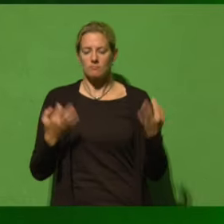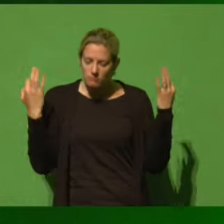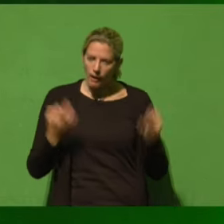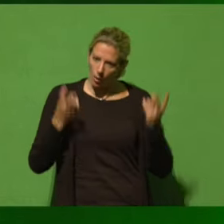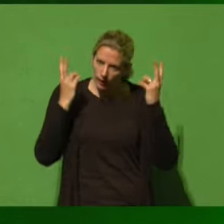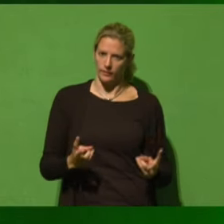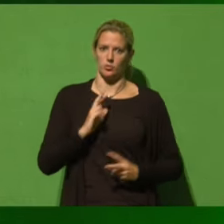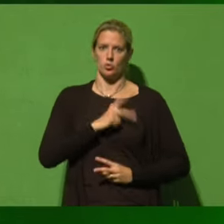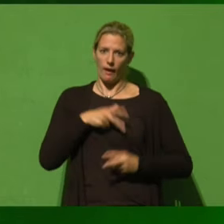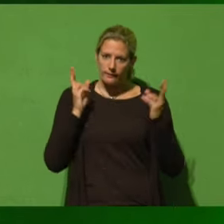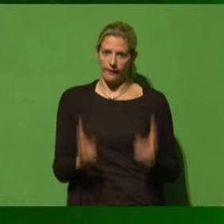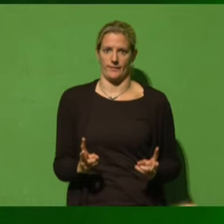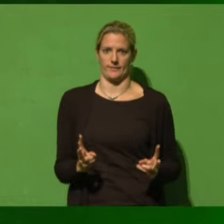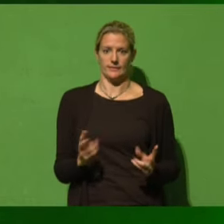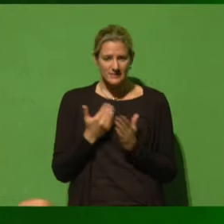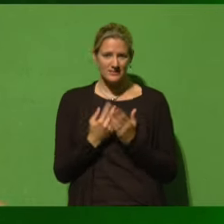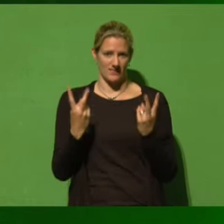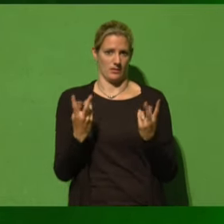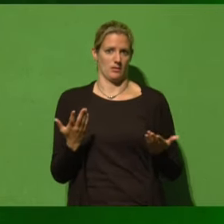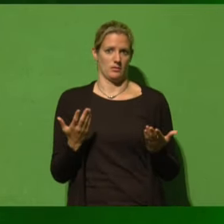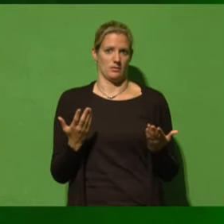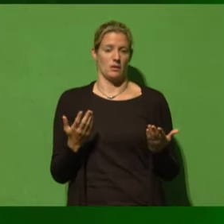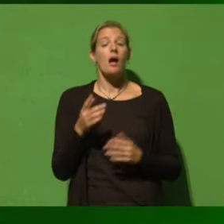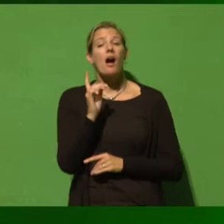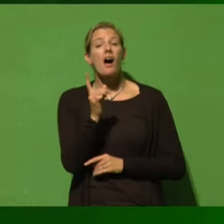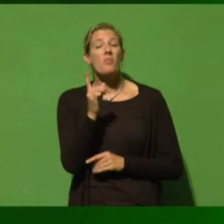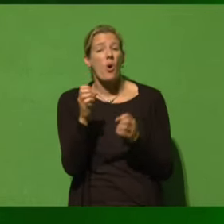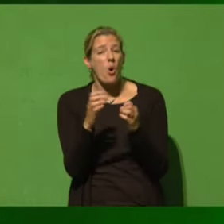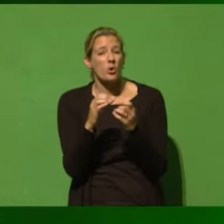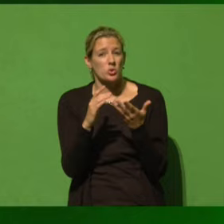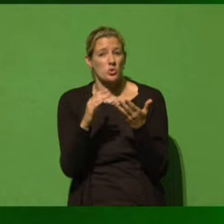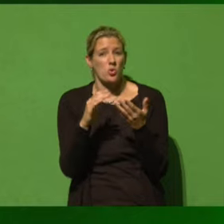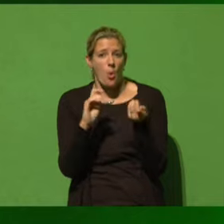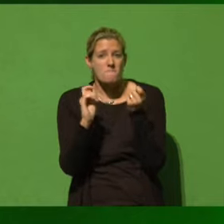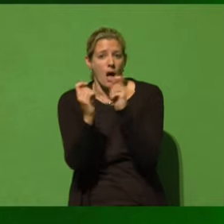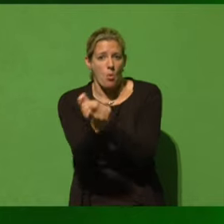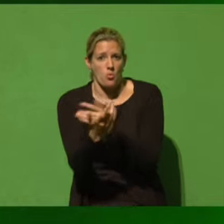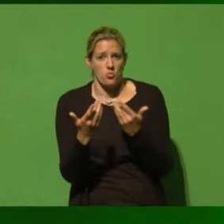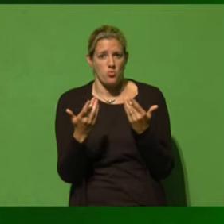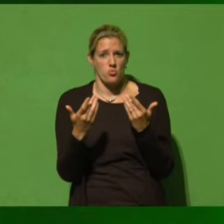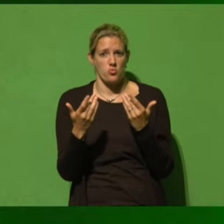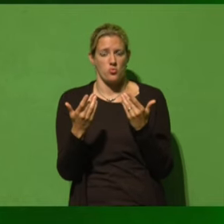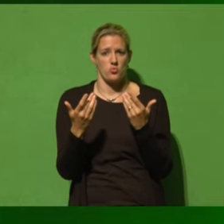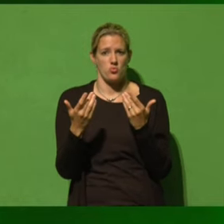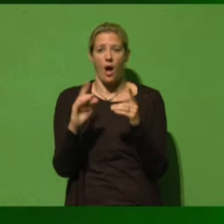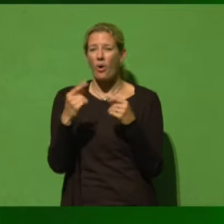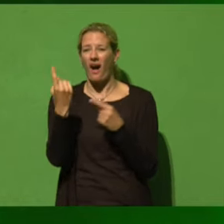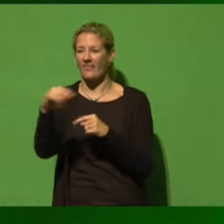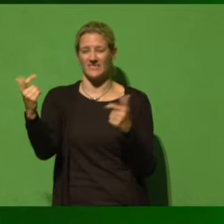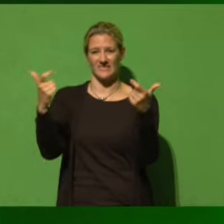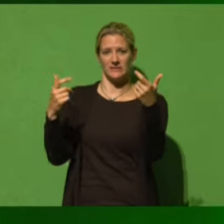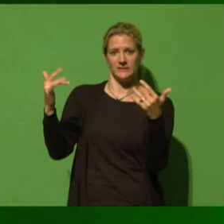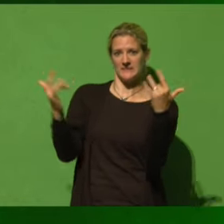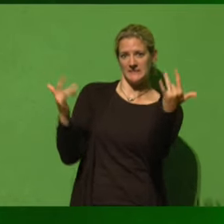soziale Gerechtigkeit als Wert an sich. Aber für den ökologischen Umbau, um die Widerstände gegen den ökologischen Umbau nicht völlig